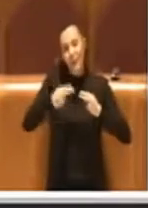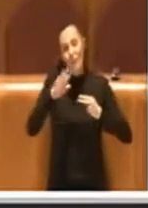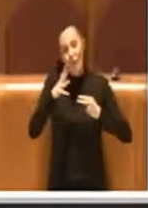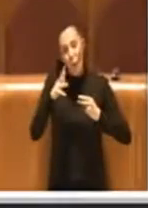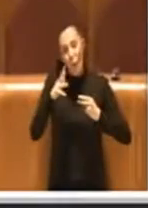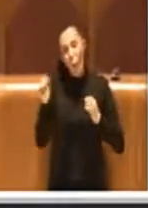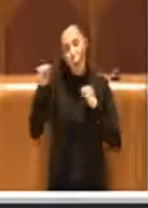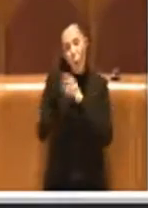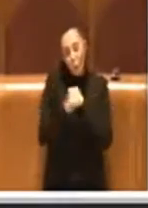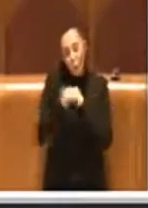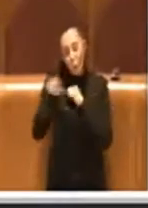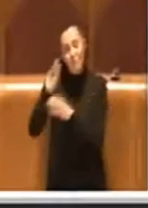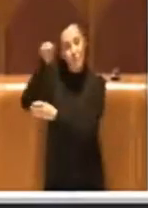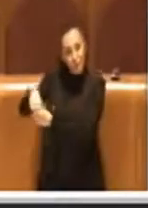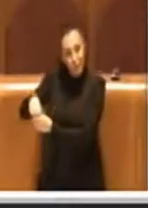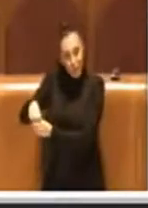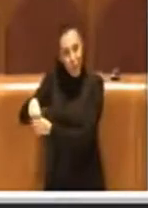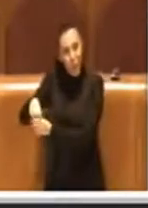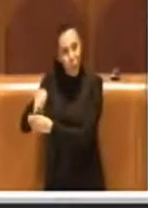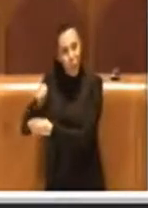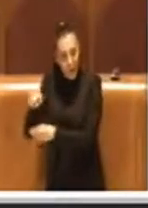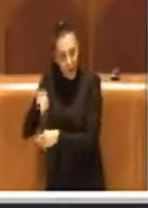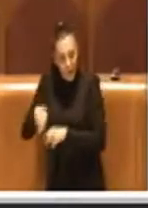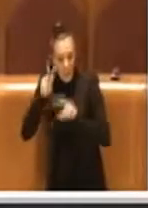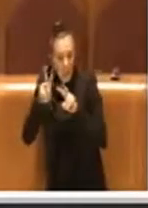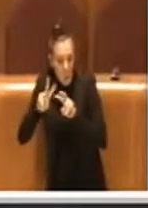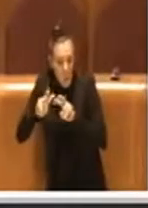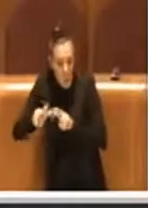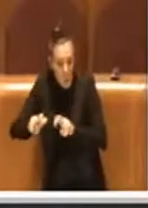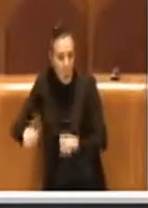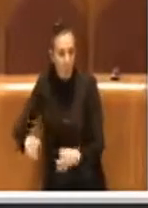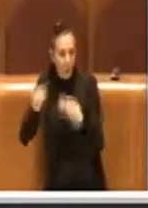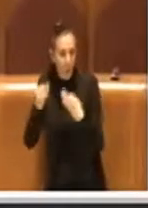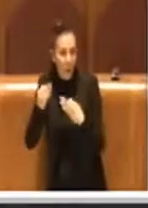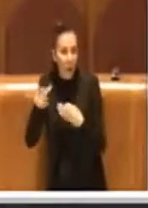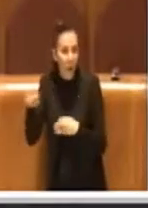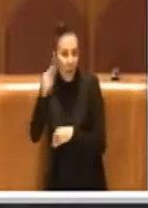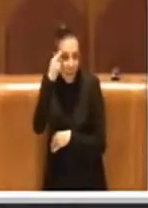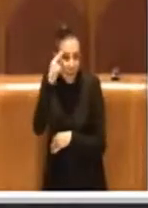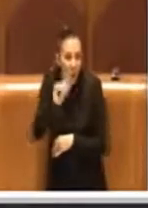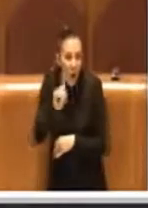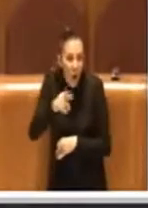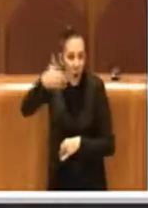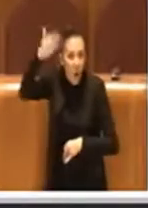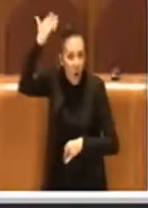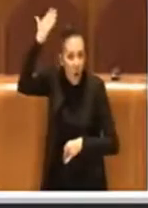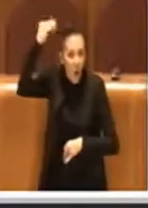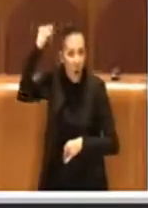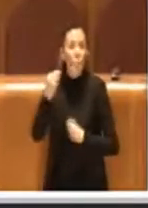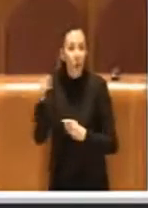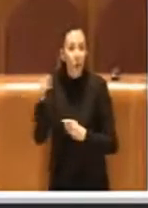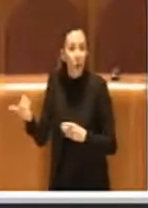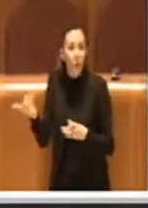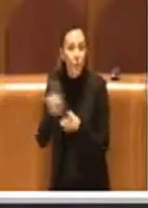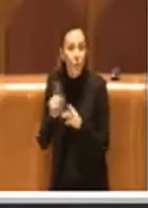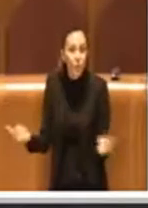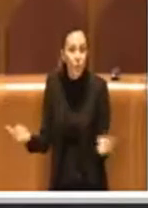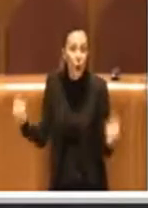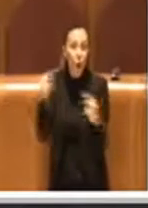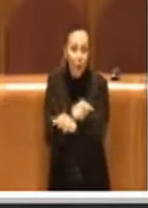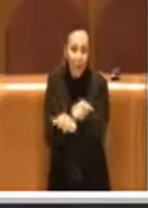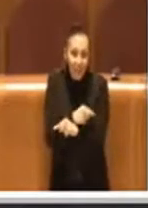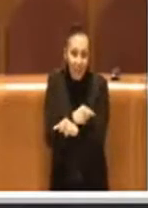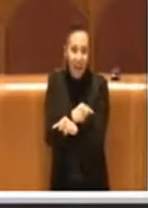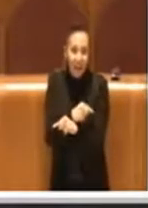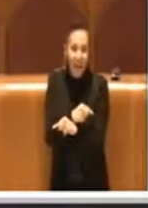opposizione, ma forse non ricordano ciò che facevano le opposizioni negli anni passati. Io vorrei ricordare che se